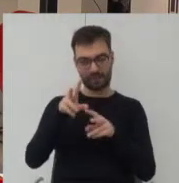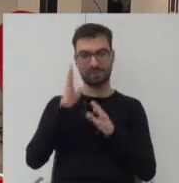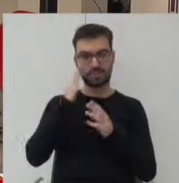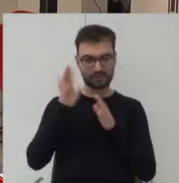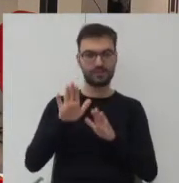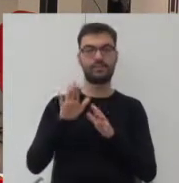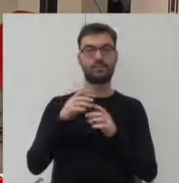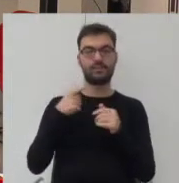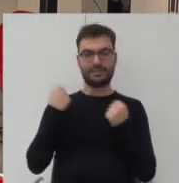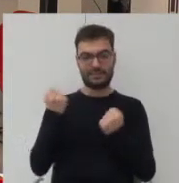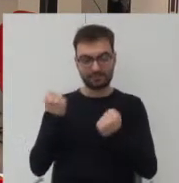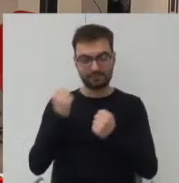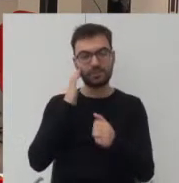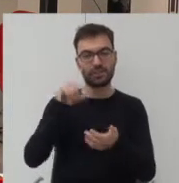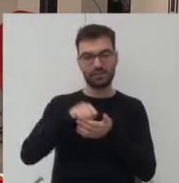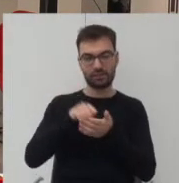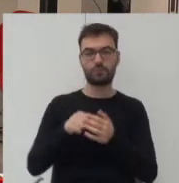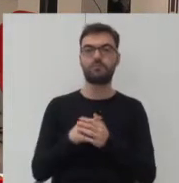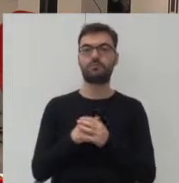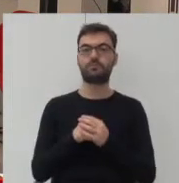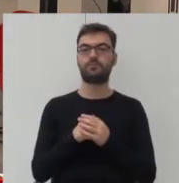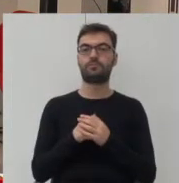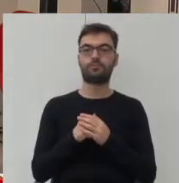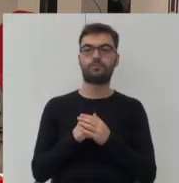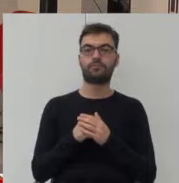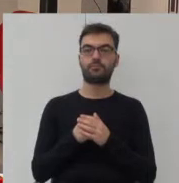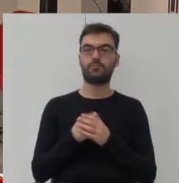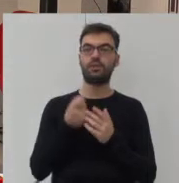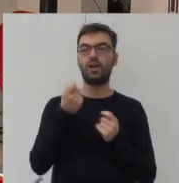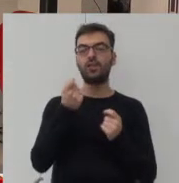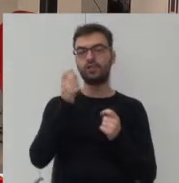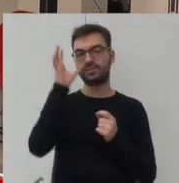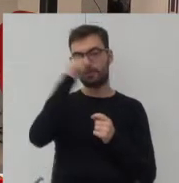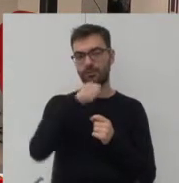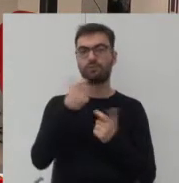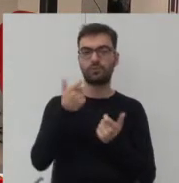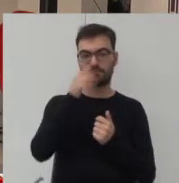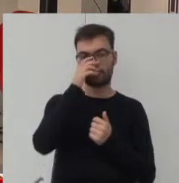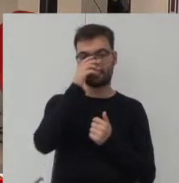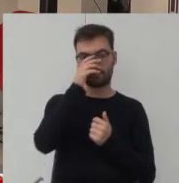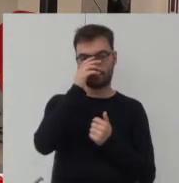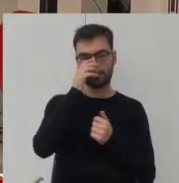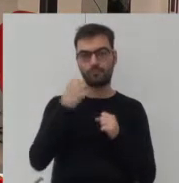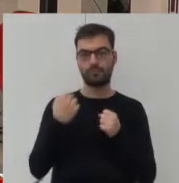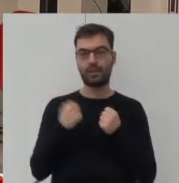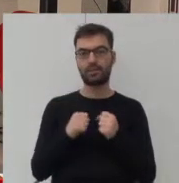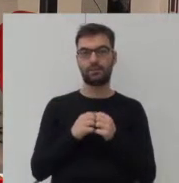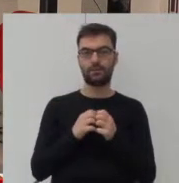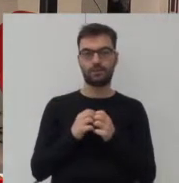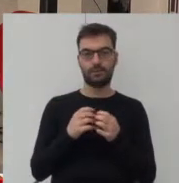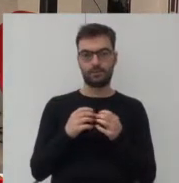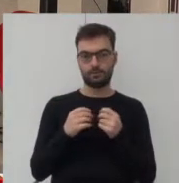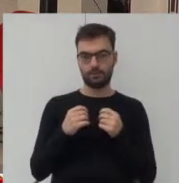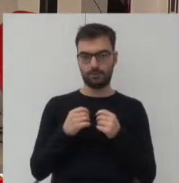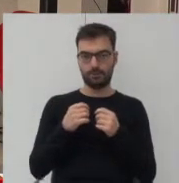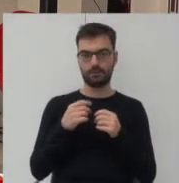Jakby dążymy do tego. I zapomnijmy trochę o bardzo obecnie